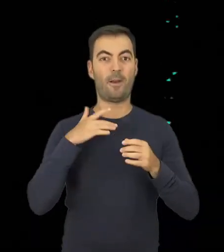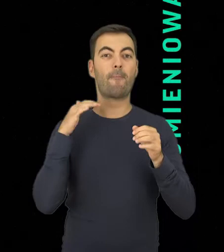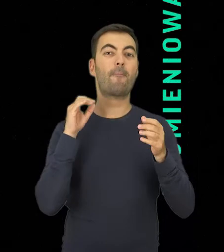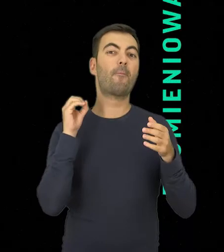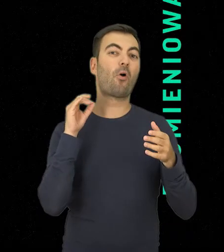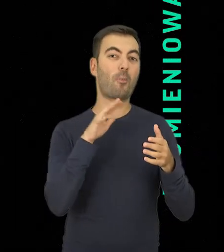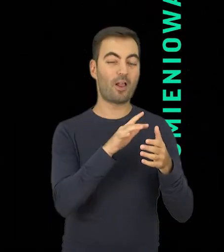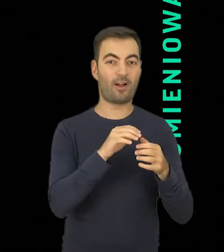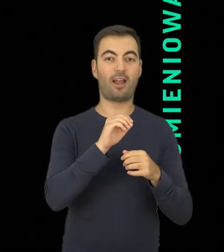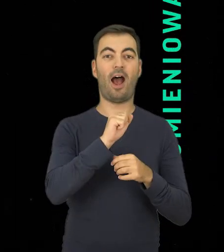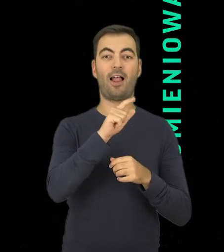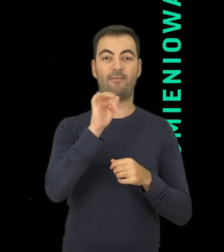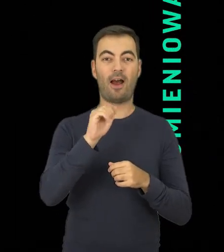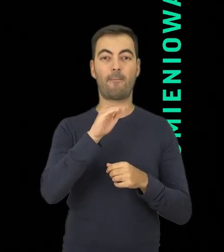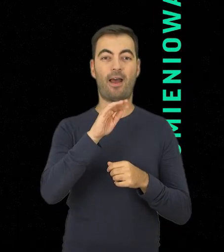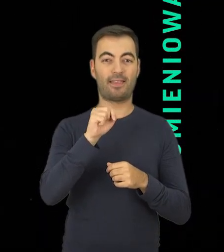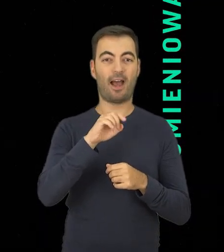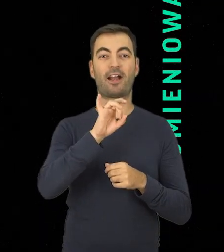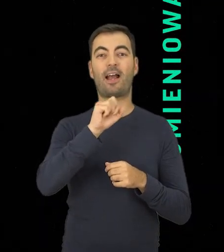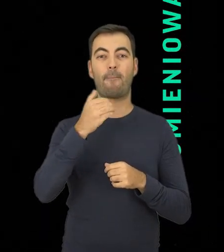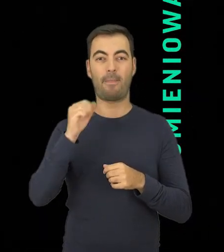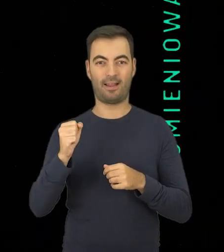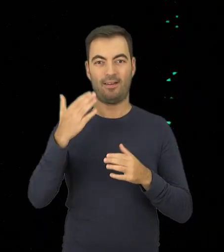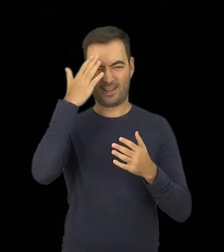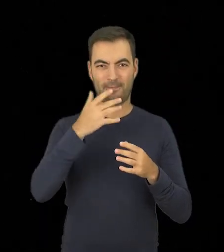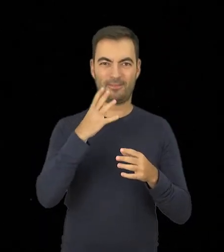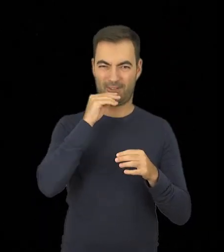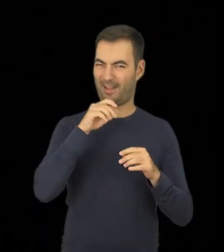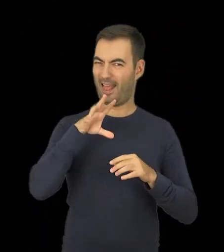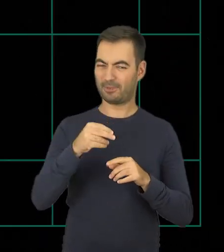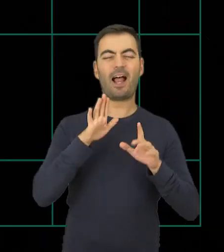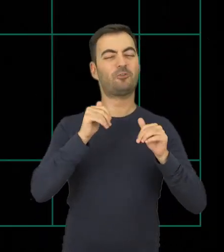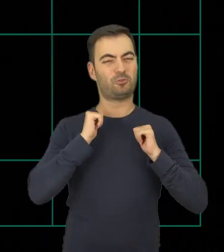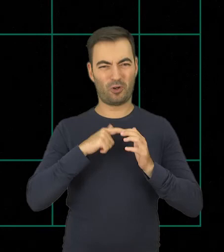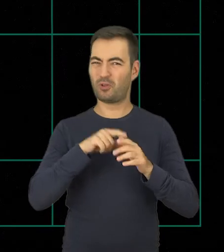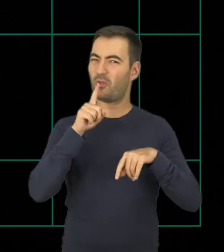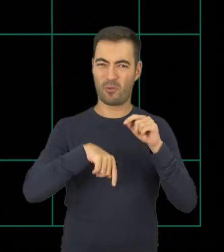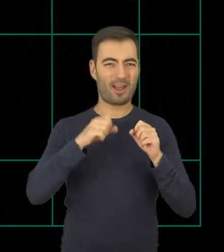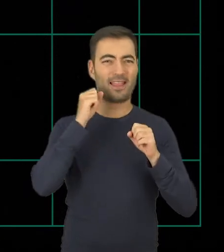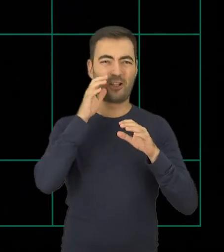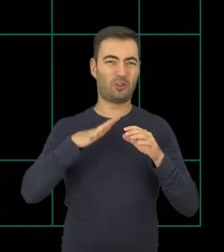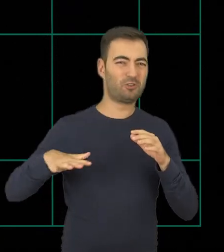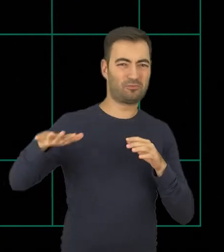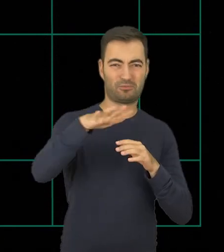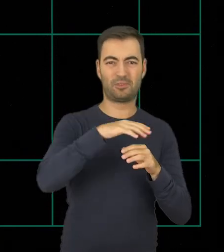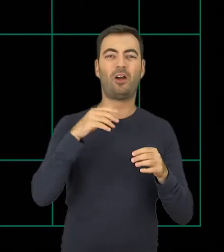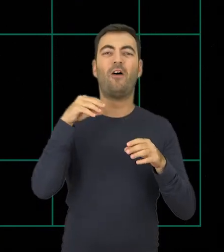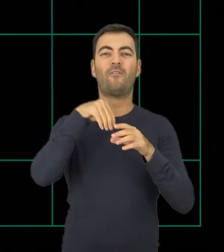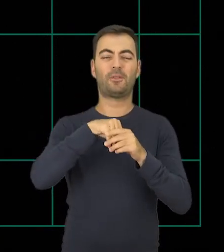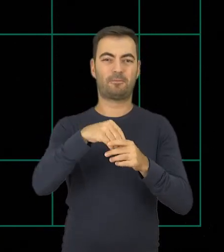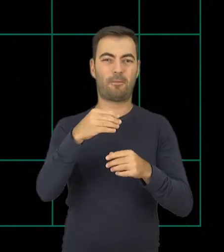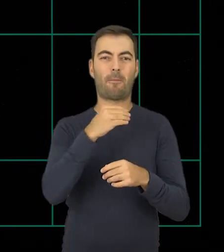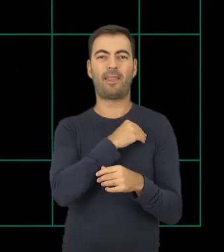beta lub gamma. Brzmi tajemniczo, ale promieniowanie jonizujące otacza nas na co dzień. Jest obecne w materiałach